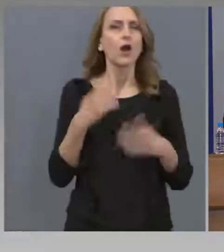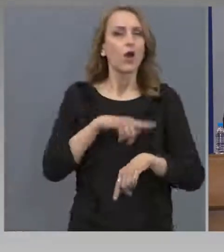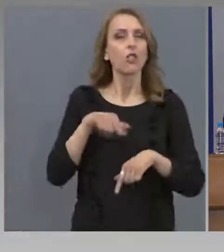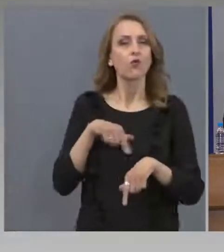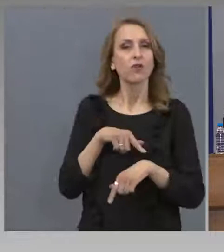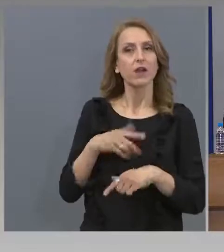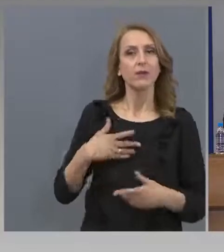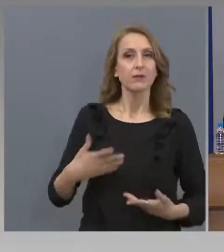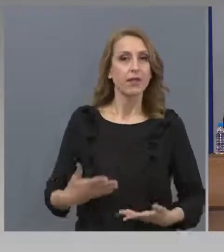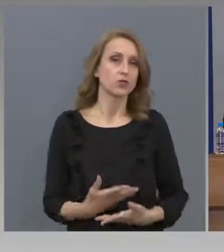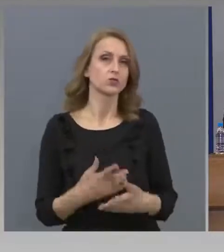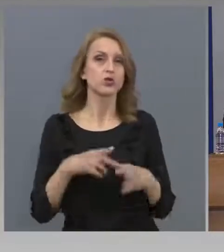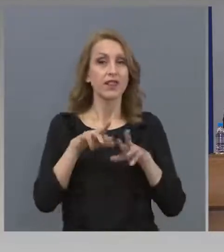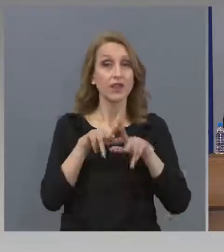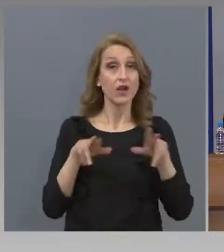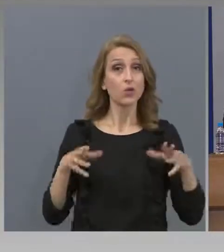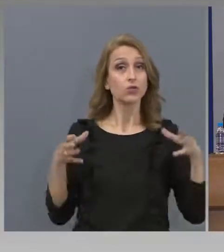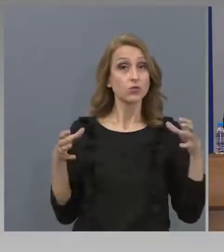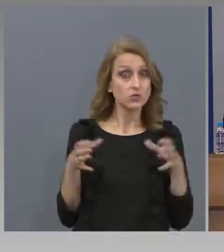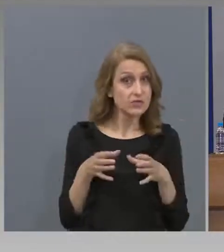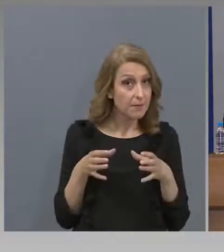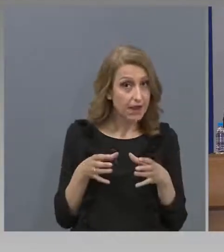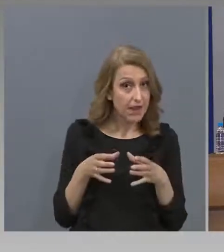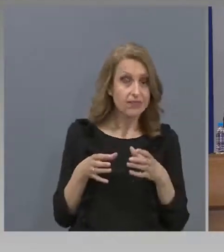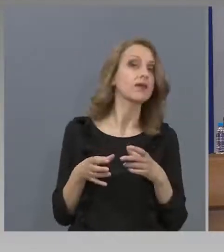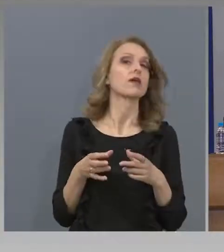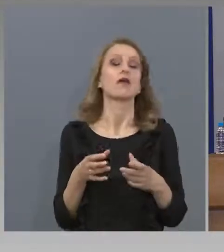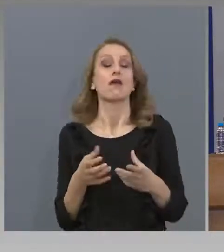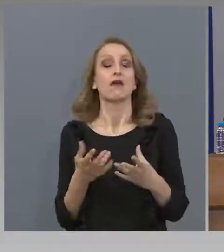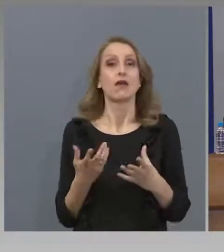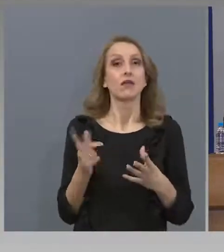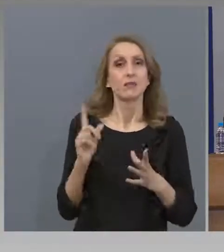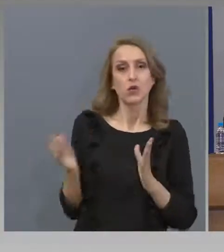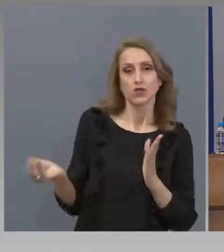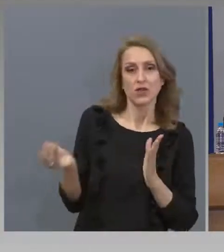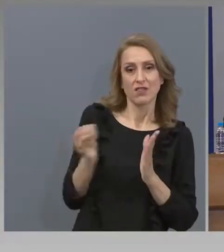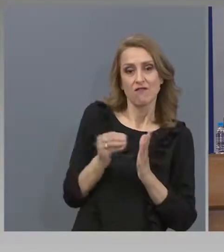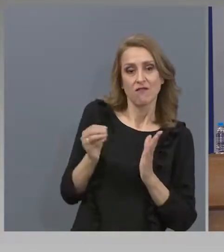кара всички тези прекрасни мерки, които вие измислете в действие.